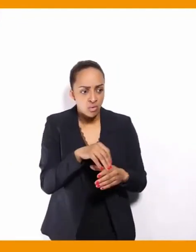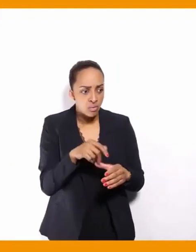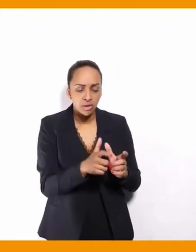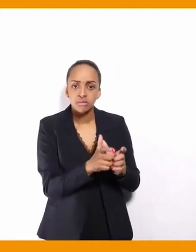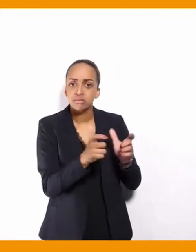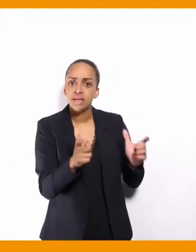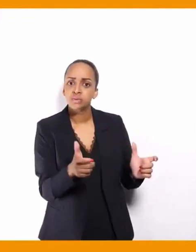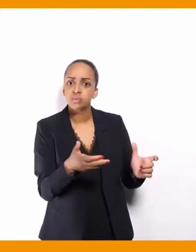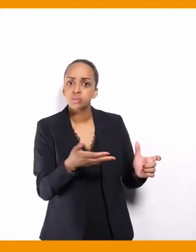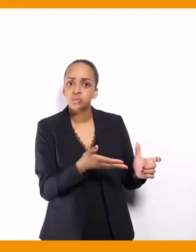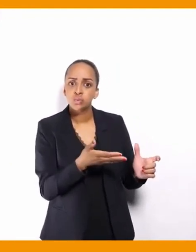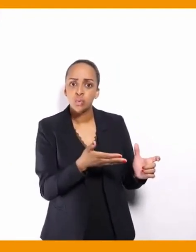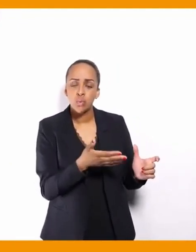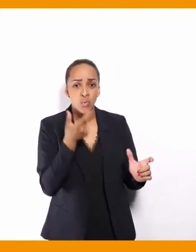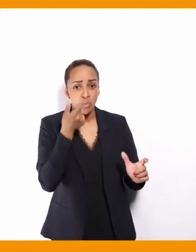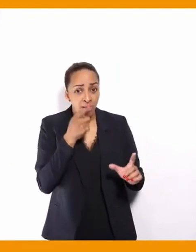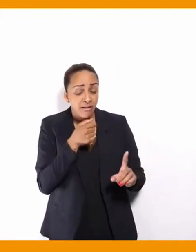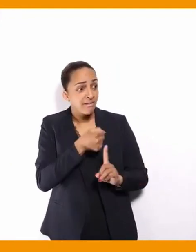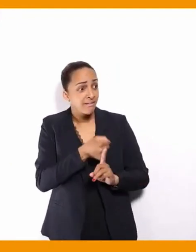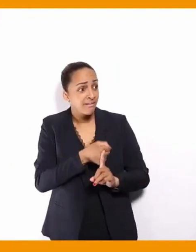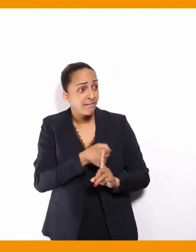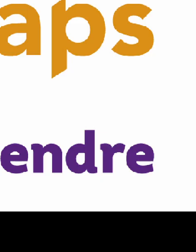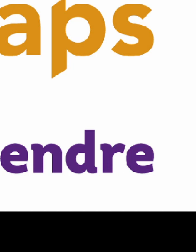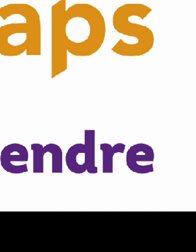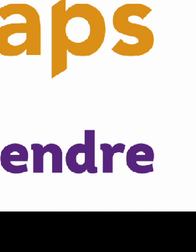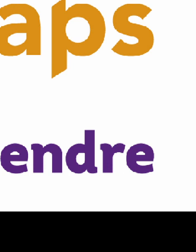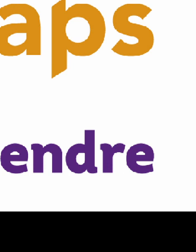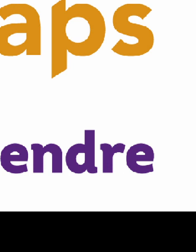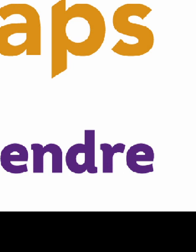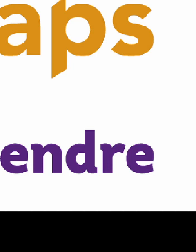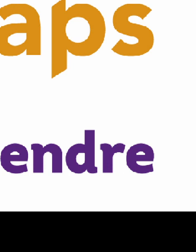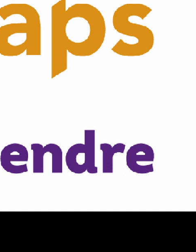la situation de l'enfant est beaucoup plus grave.